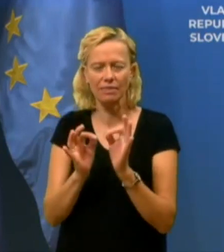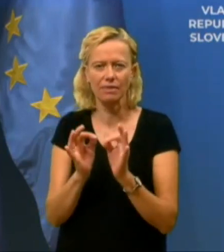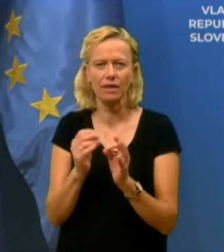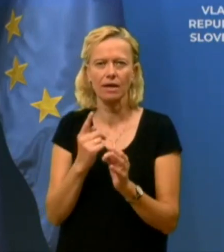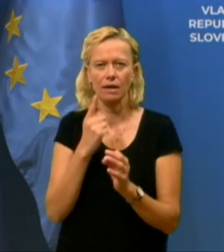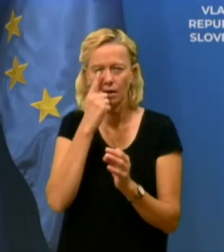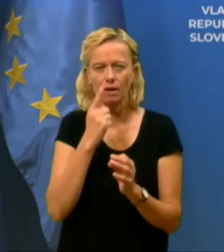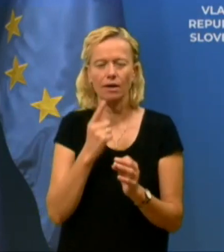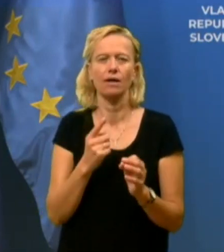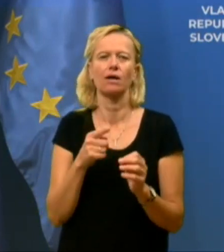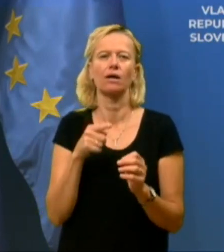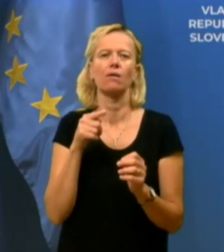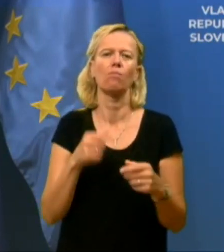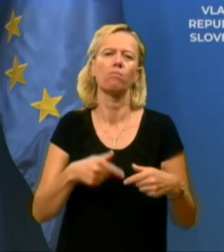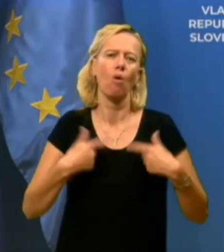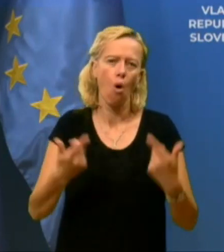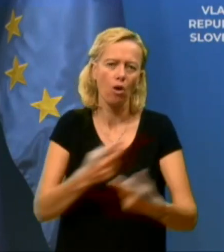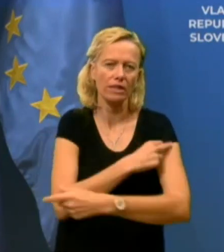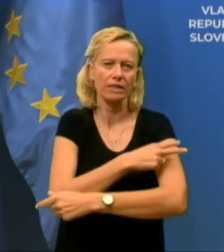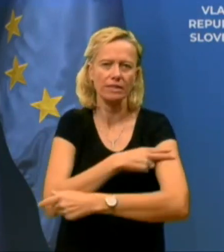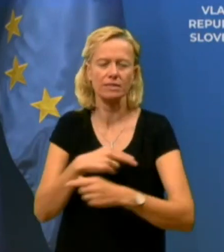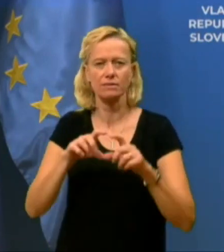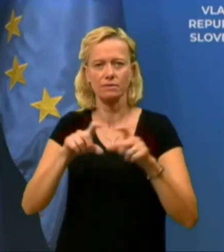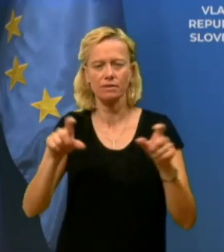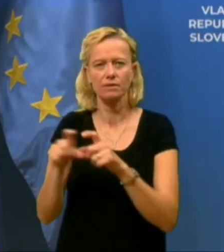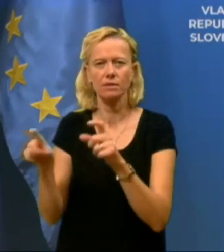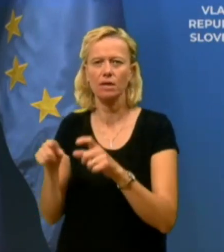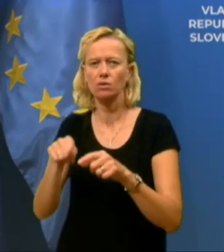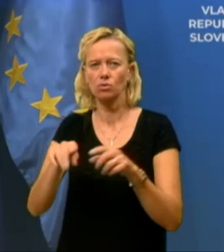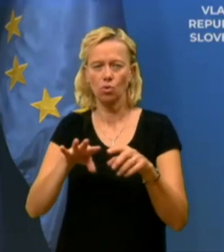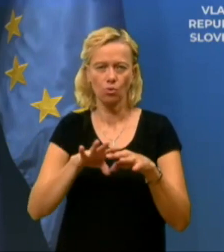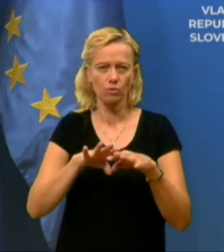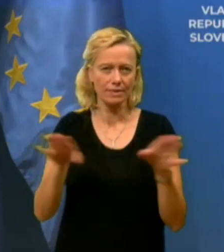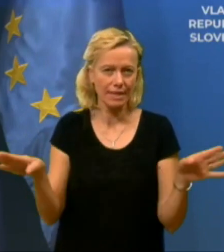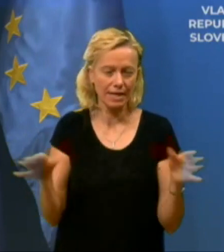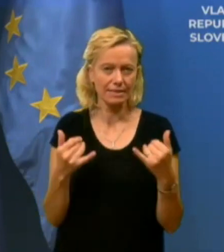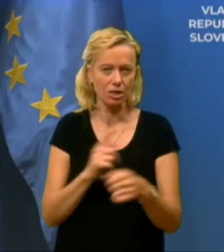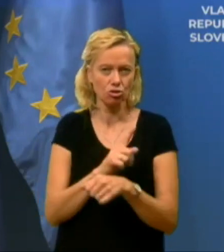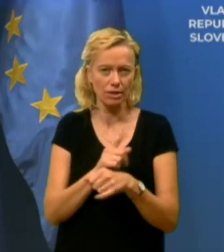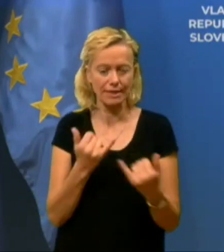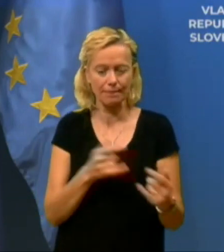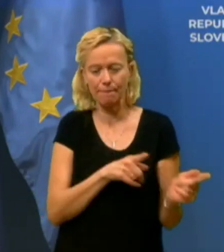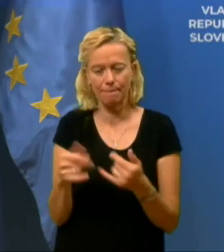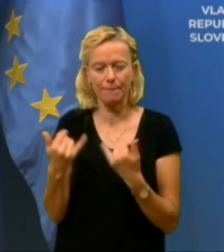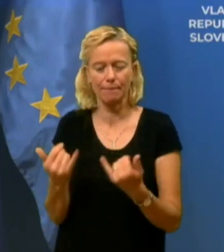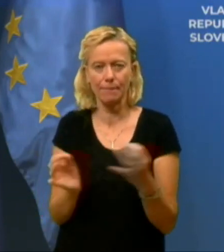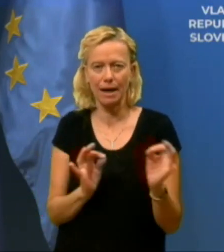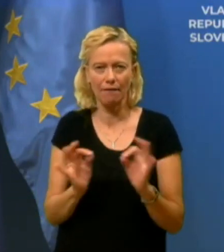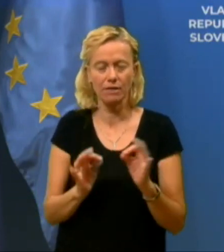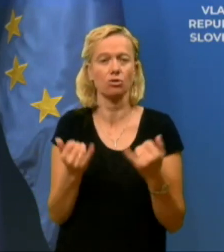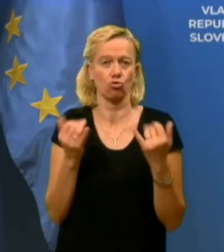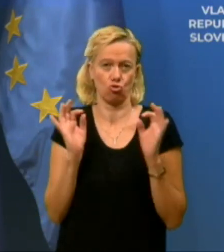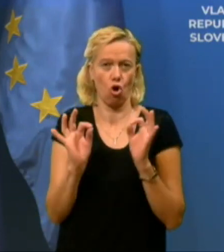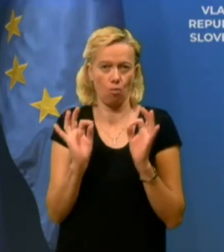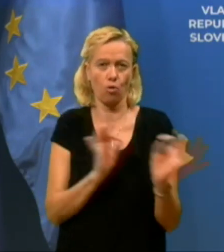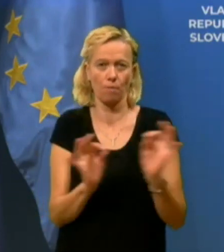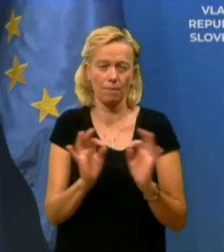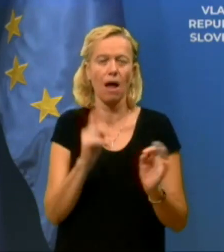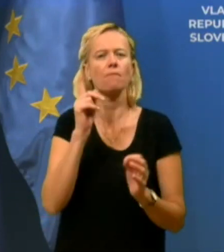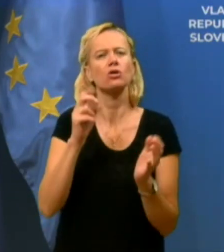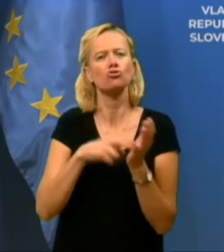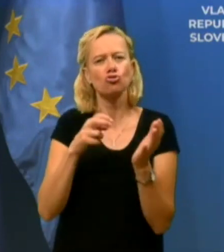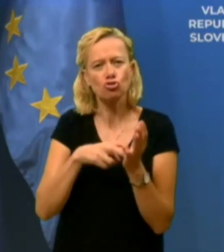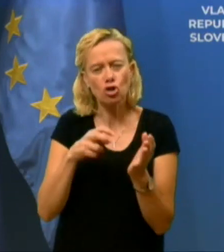obravnava, kapacitete boljnic. vse to je zdaj čas. Smo se pripravili do zdaj in smo prišli dobro pripravljene, ampak še moramo